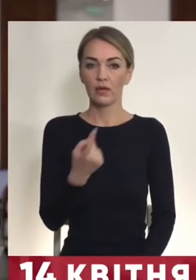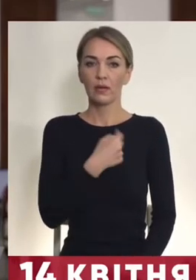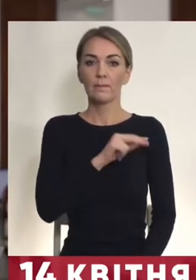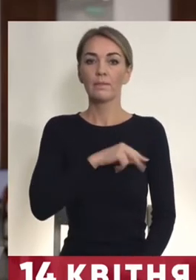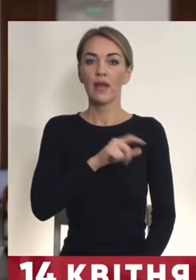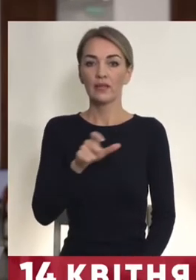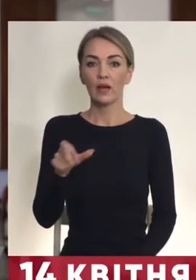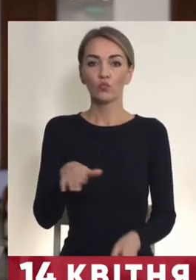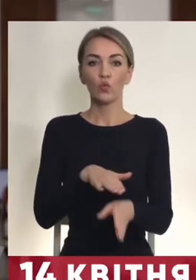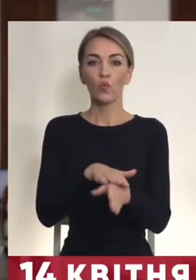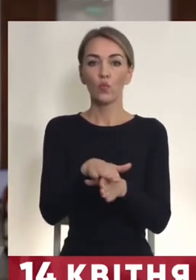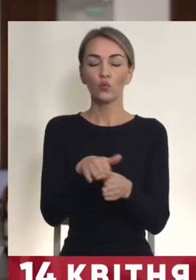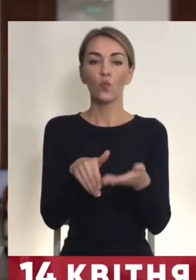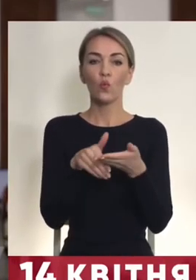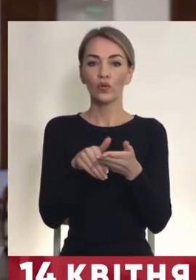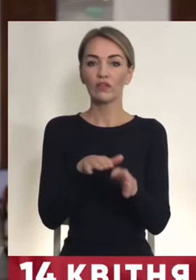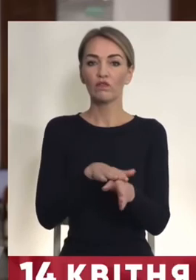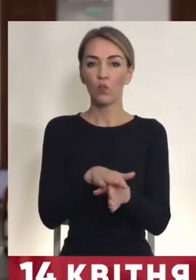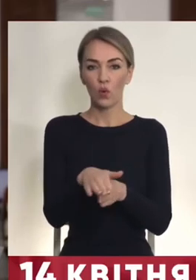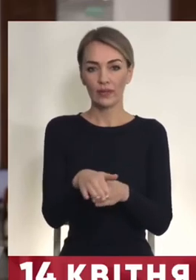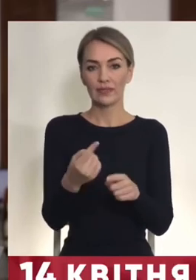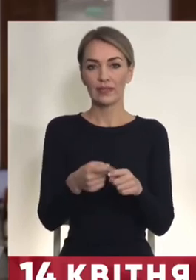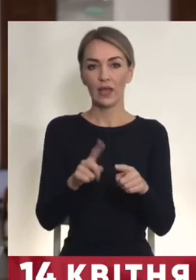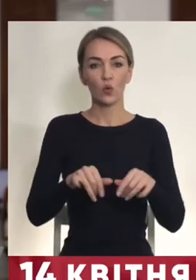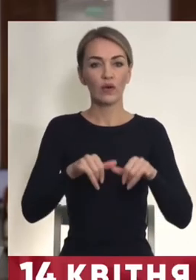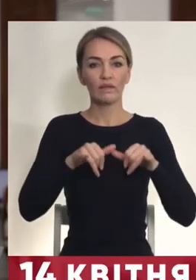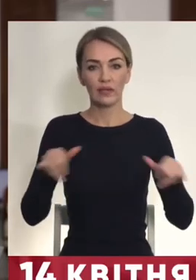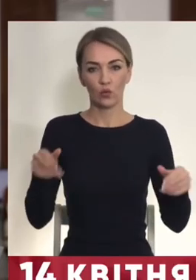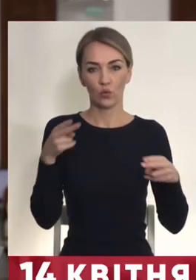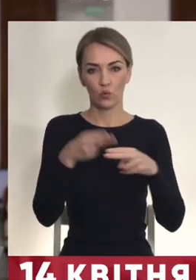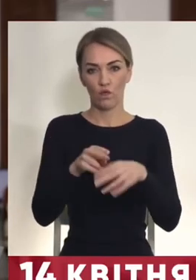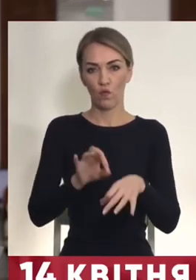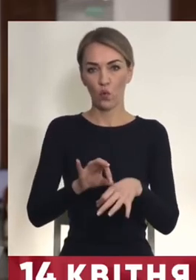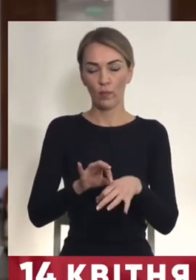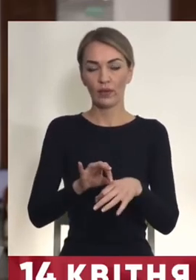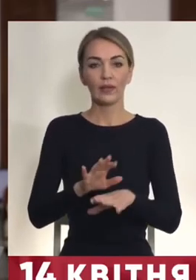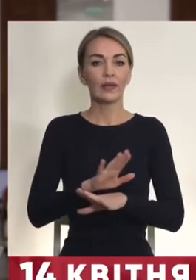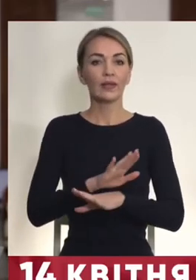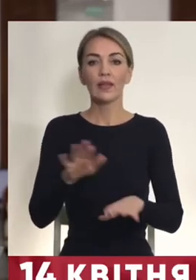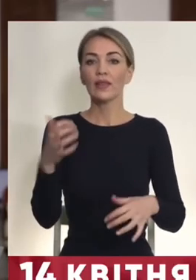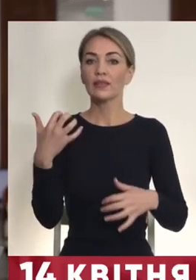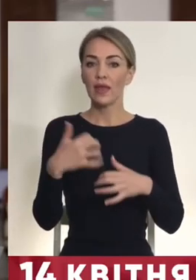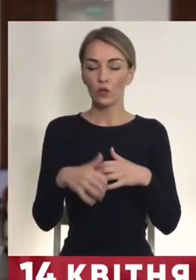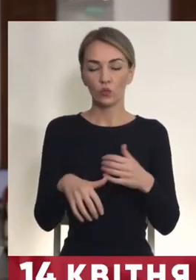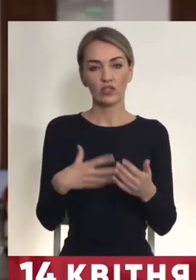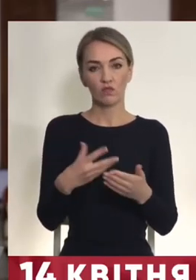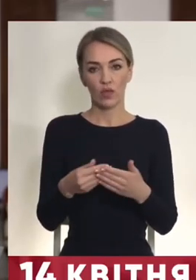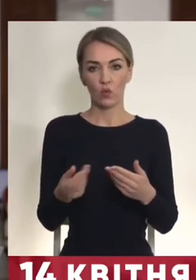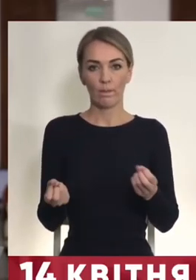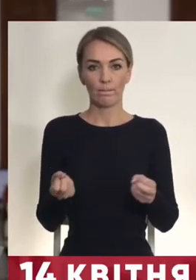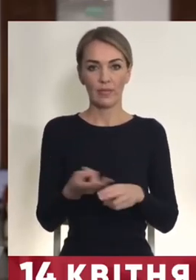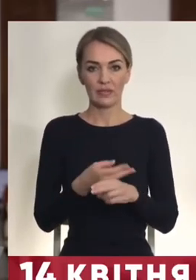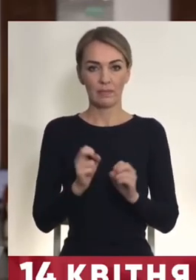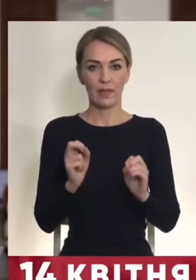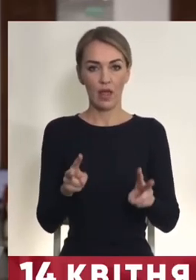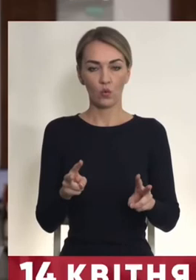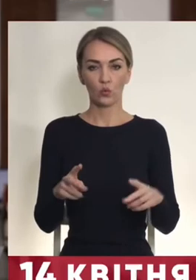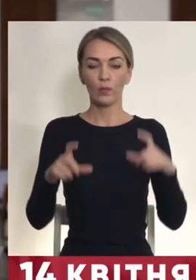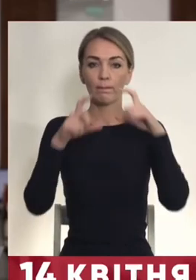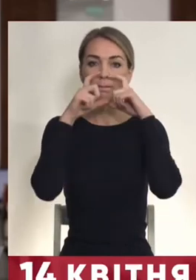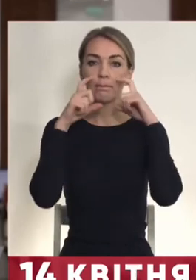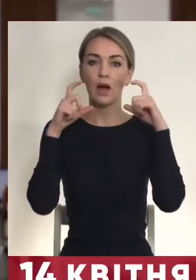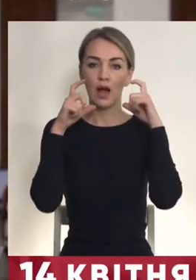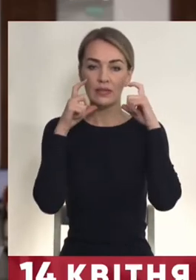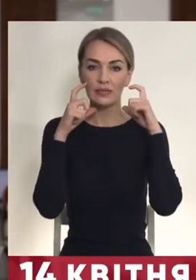допомогти впоратись з цією хвилею хвороби. Не нехтуйте своєю безпекою маски,